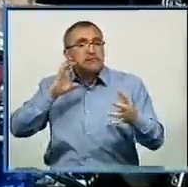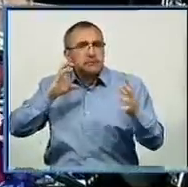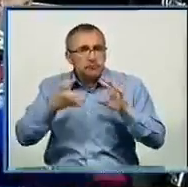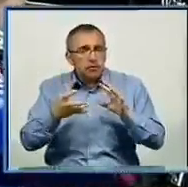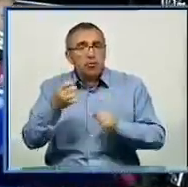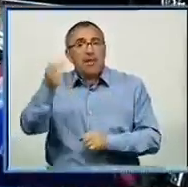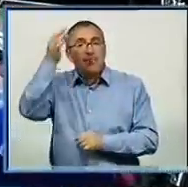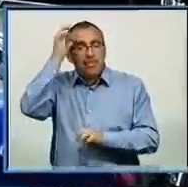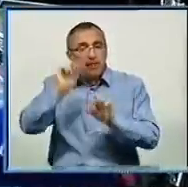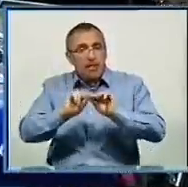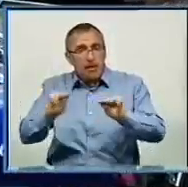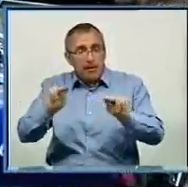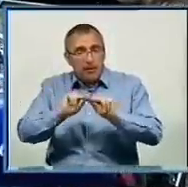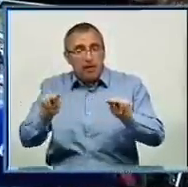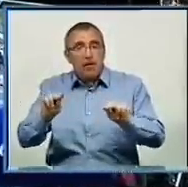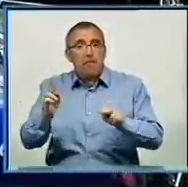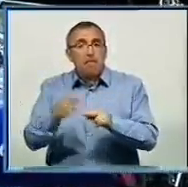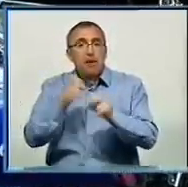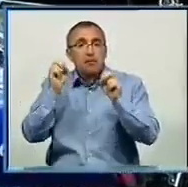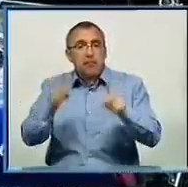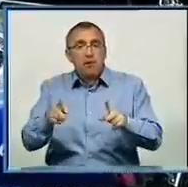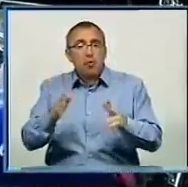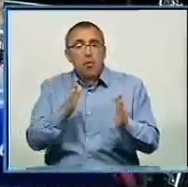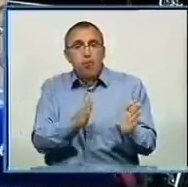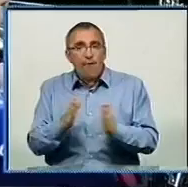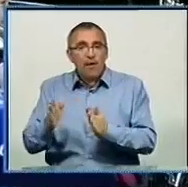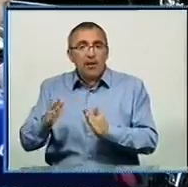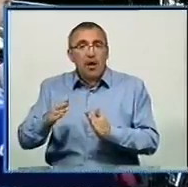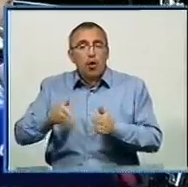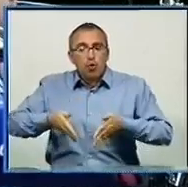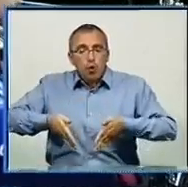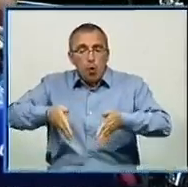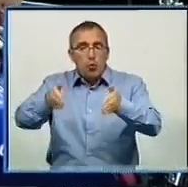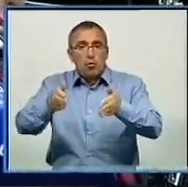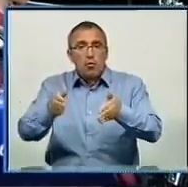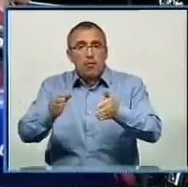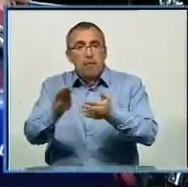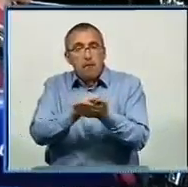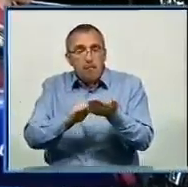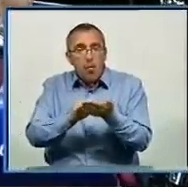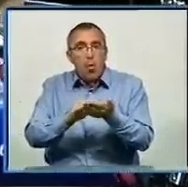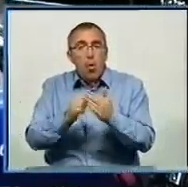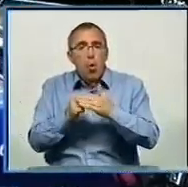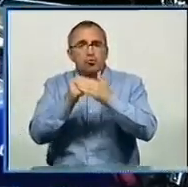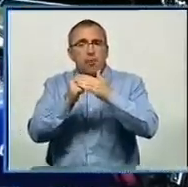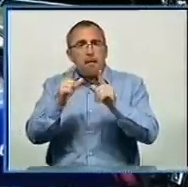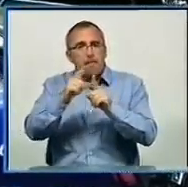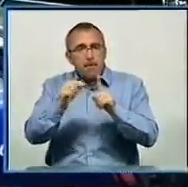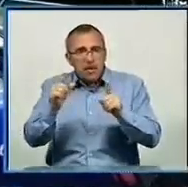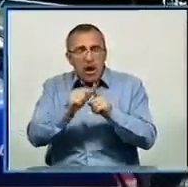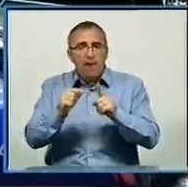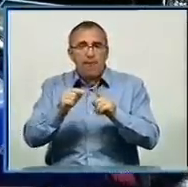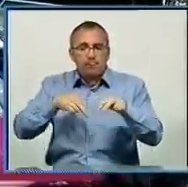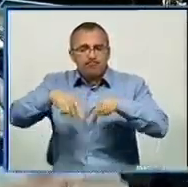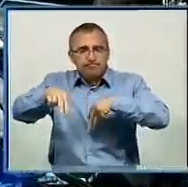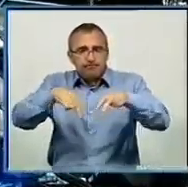Ще раз нагадати про безпечну поведінку дітей на дорозі, повторити з ними основні правила переходу проїжджої частини,